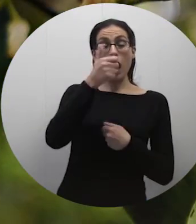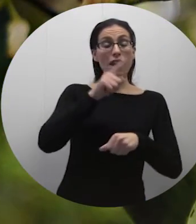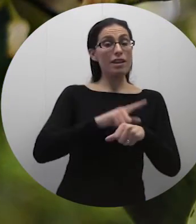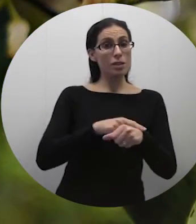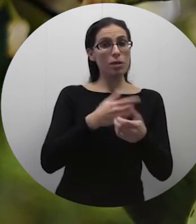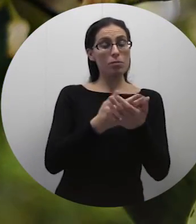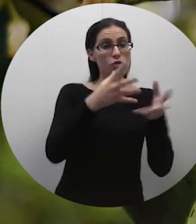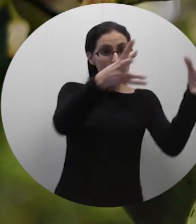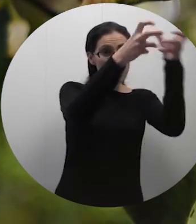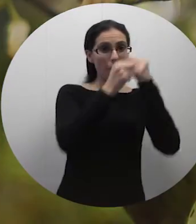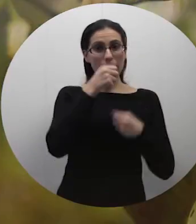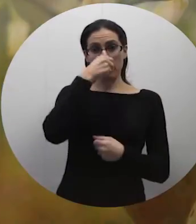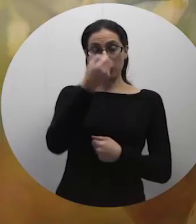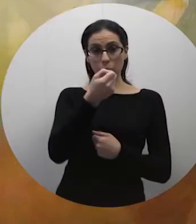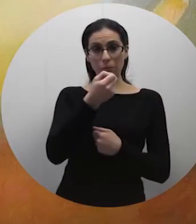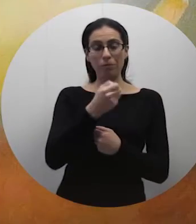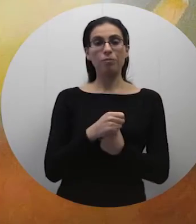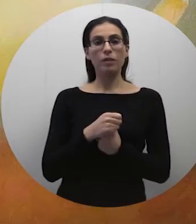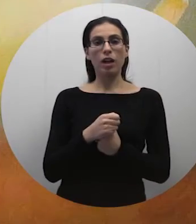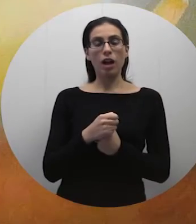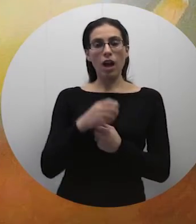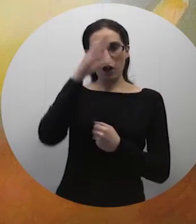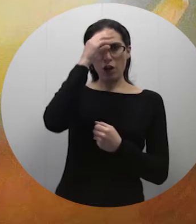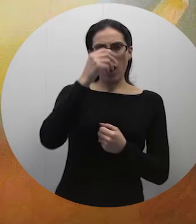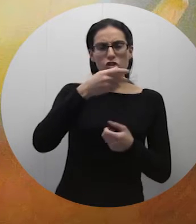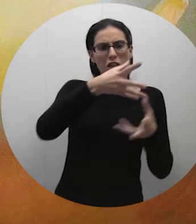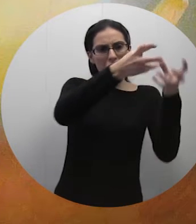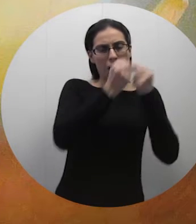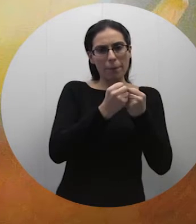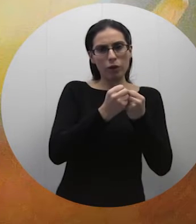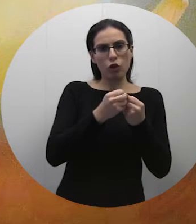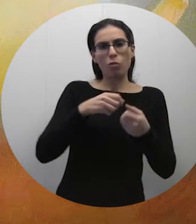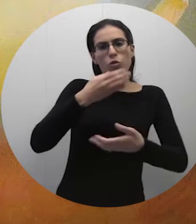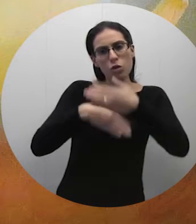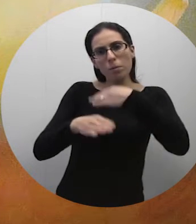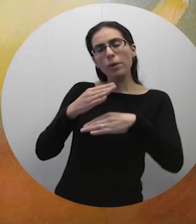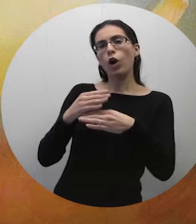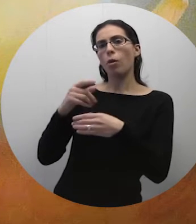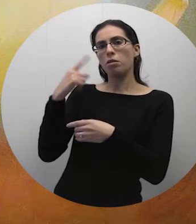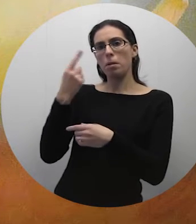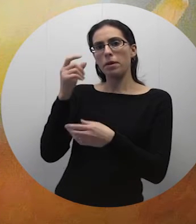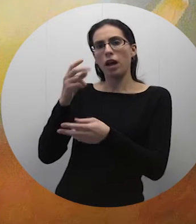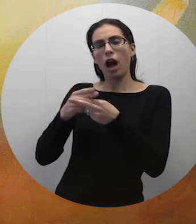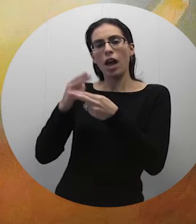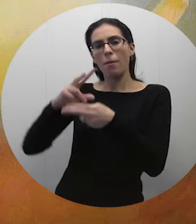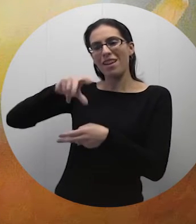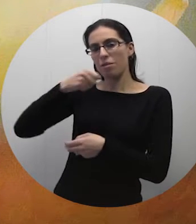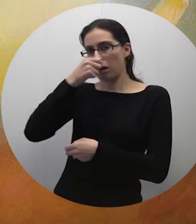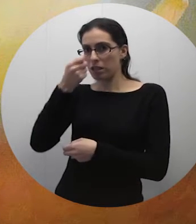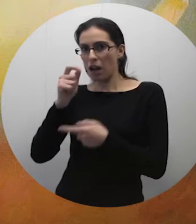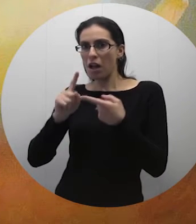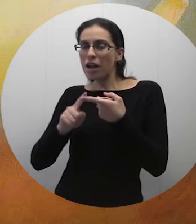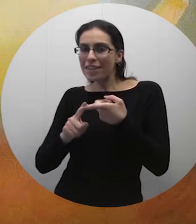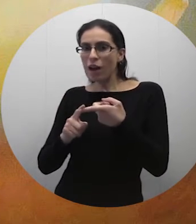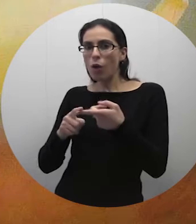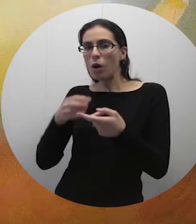arsa Il-ħassad kien jiewe biħħ il-prodott lil min kien ser jibbott il-jaħ Jiewe nkella kien